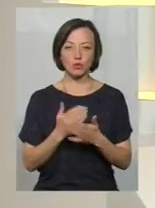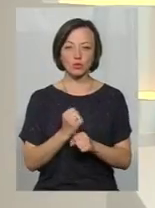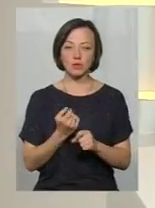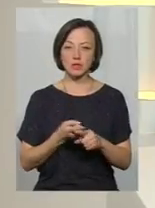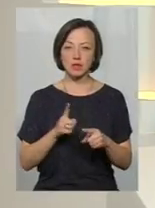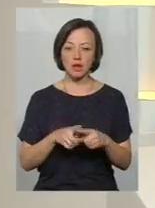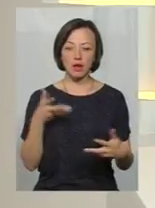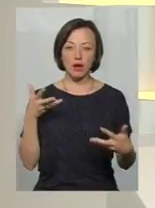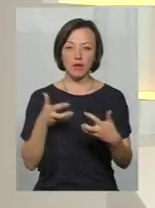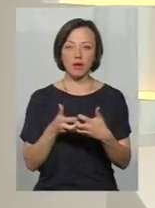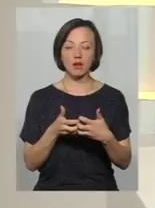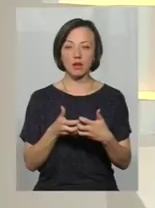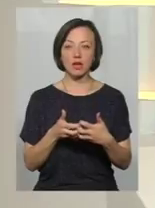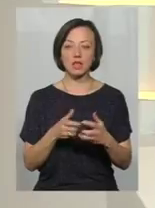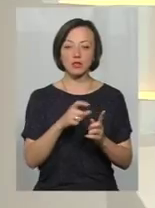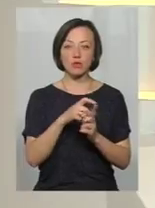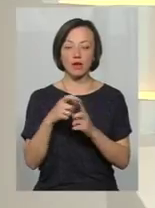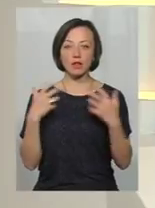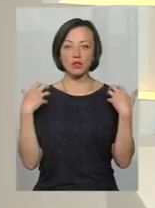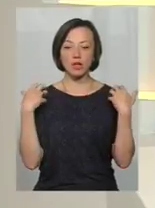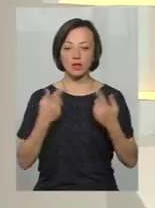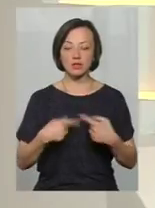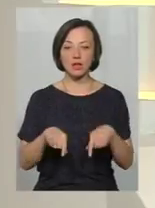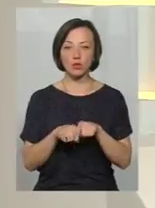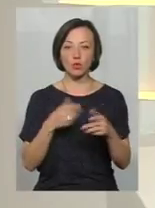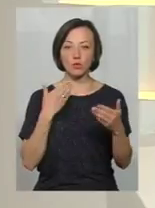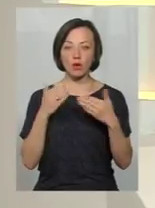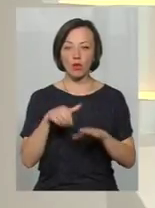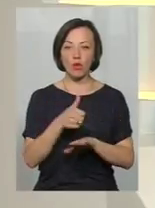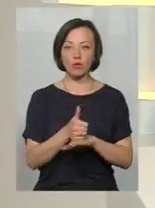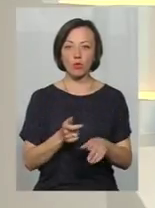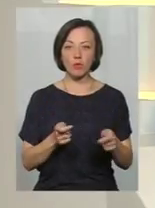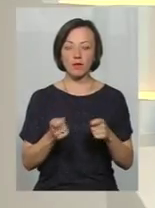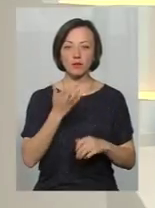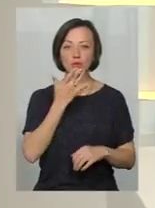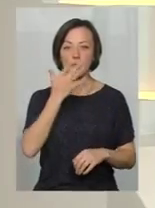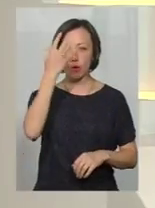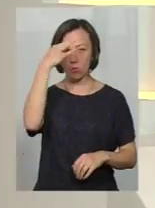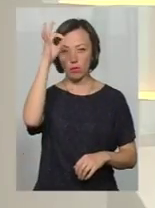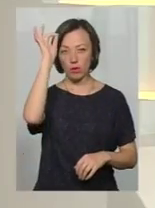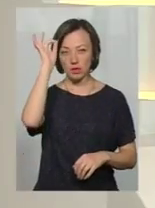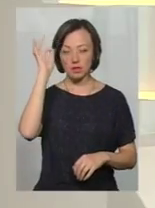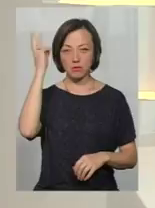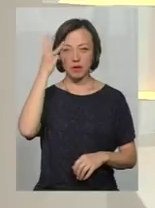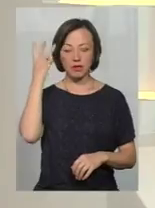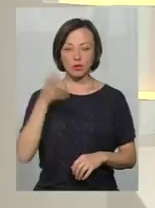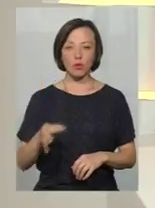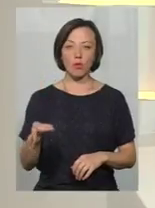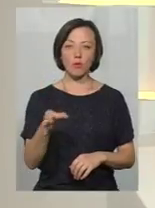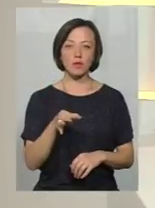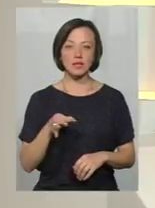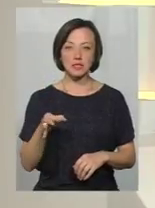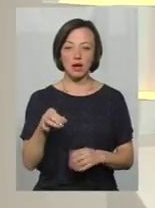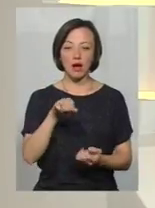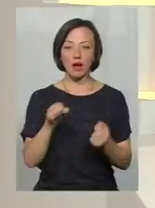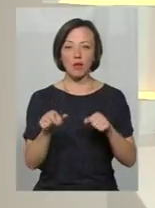цієї дорожньо-транспортної пригоди. За словами начальника сектору комунікації Головного управління національної поліції у Хмельницькій області і Неглеги,